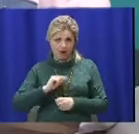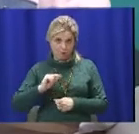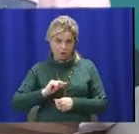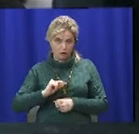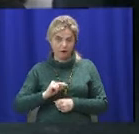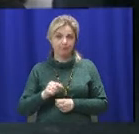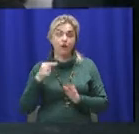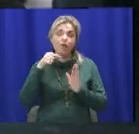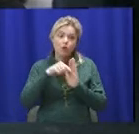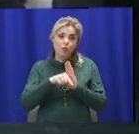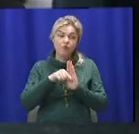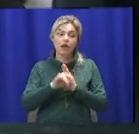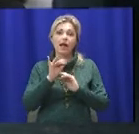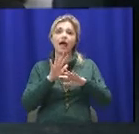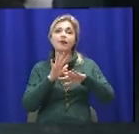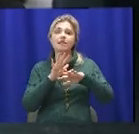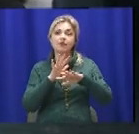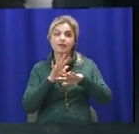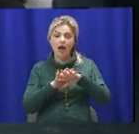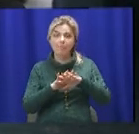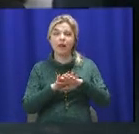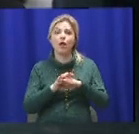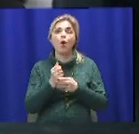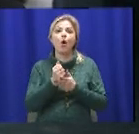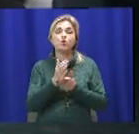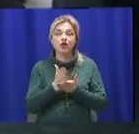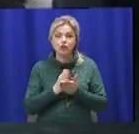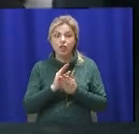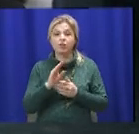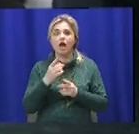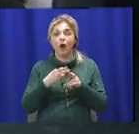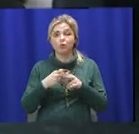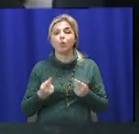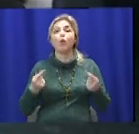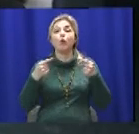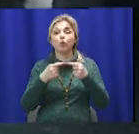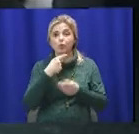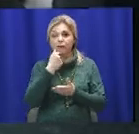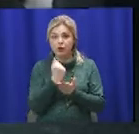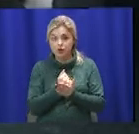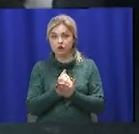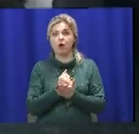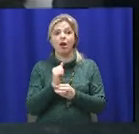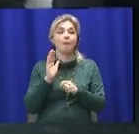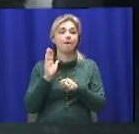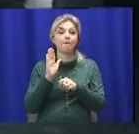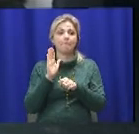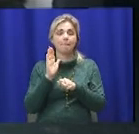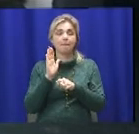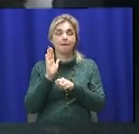підрозуміється. І в табелі оснащення, яке утверджено приказом Міністерства охорони здоров'я 1150... 28